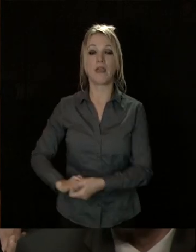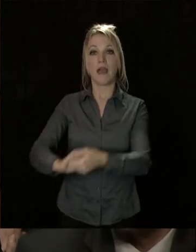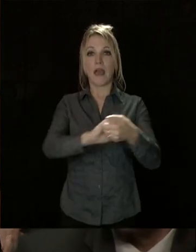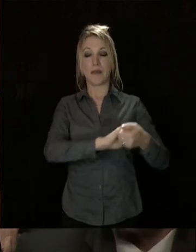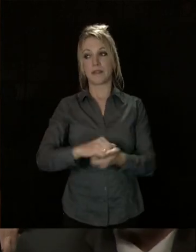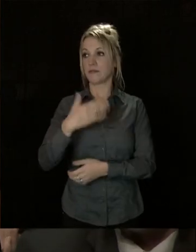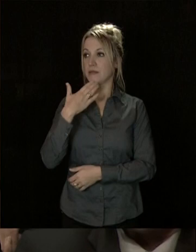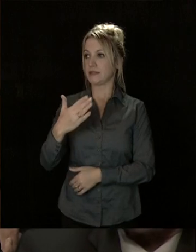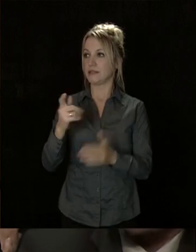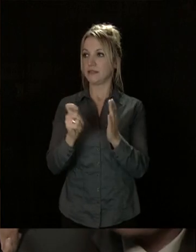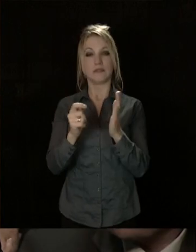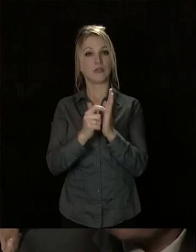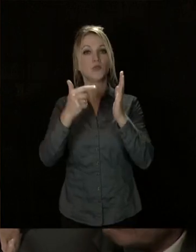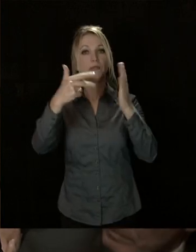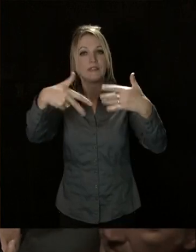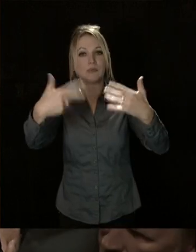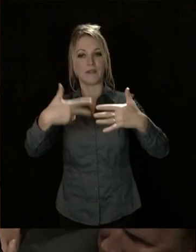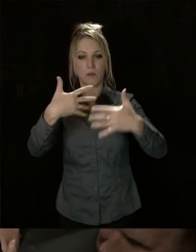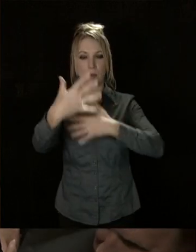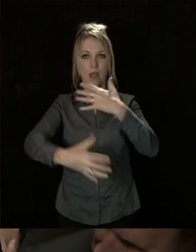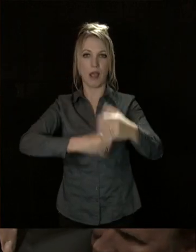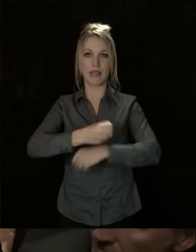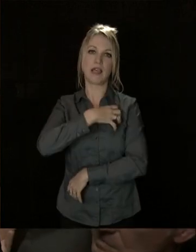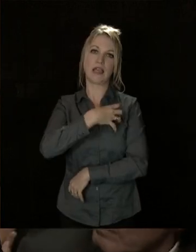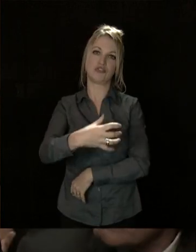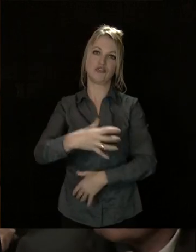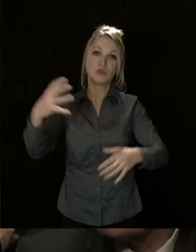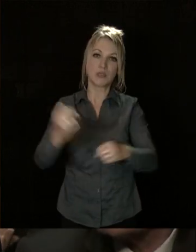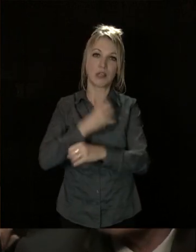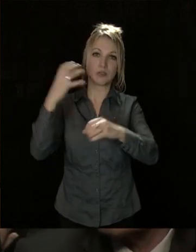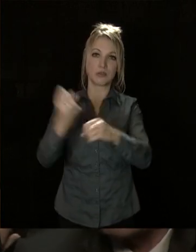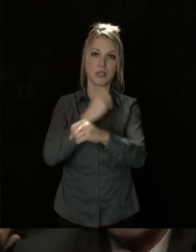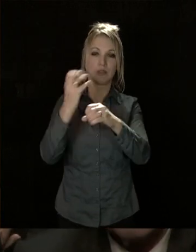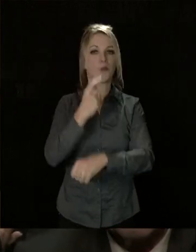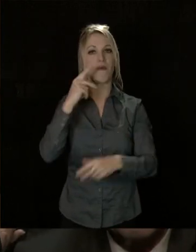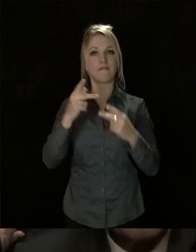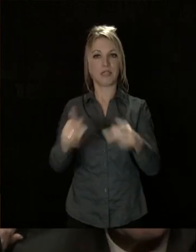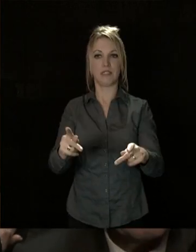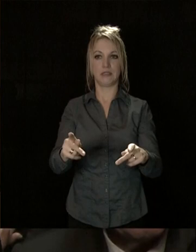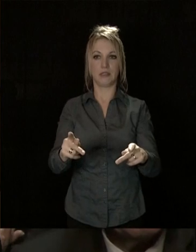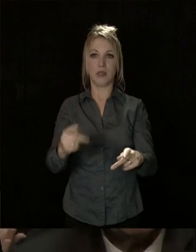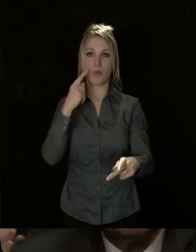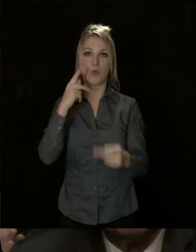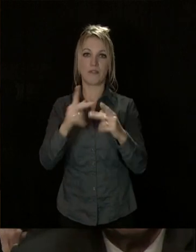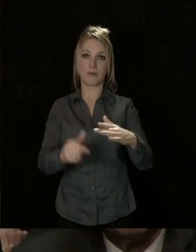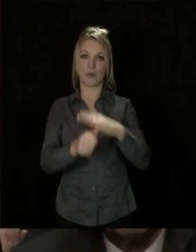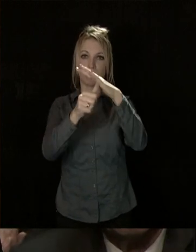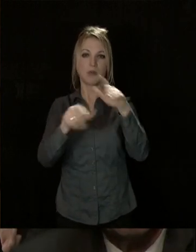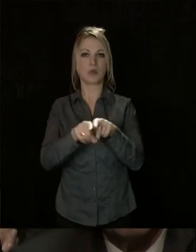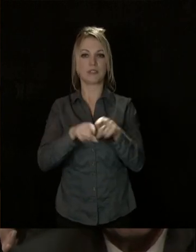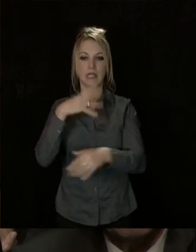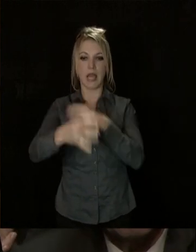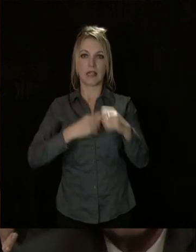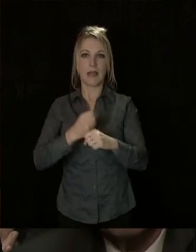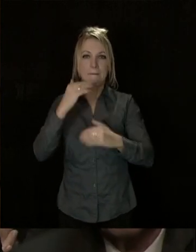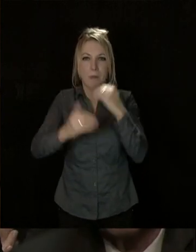faisons de 2018 une année riche de succès pour notre ville et pour notre métropole mais aussi une année de